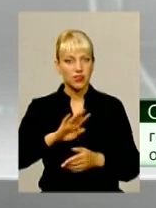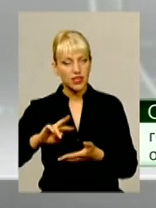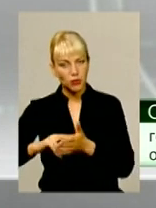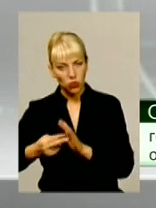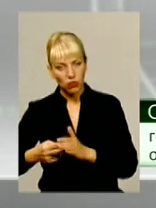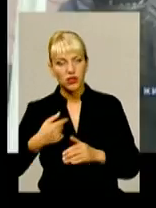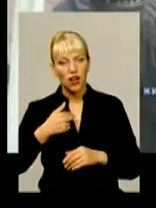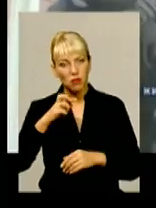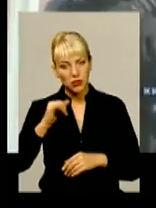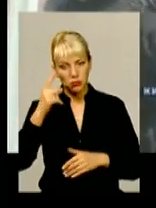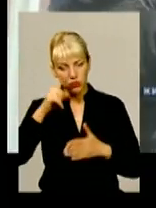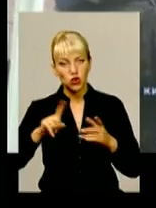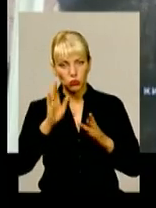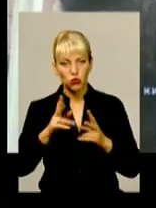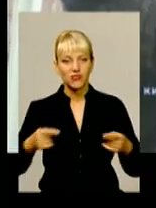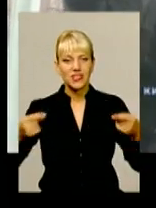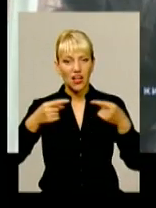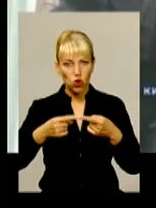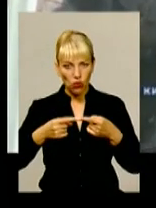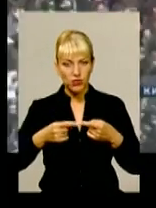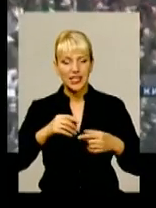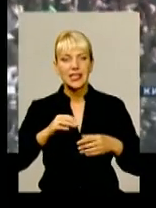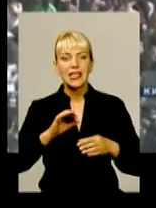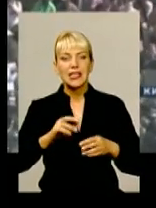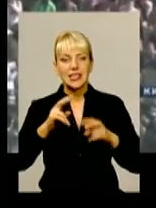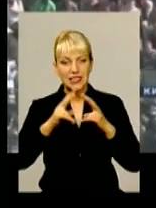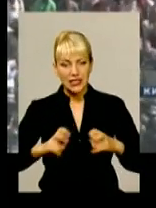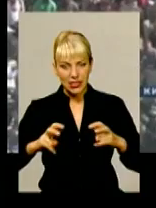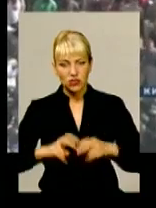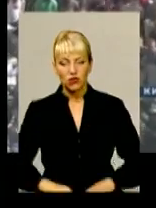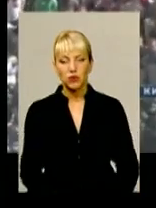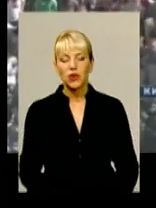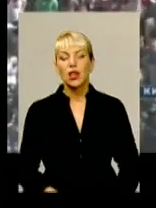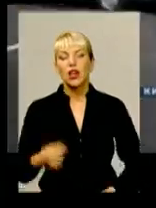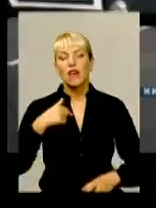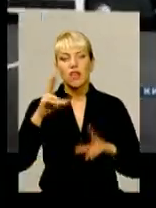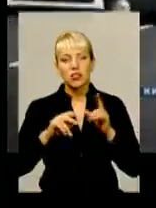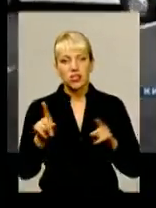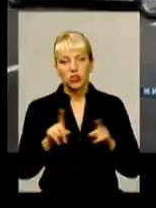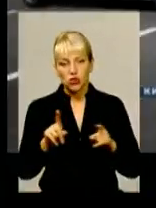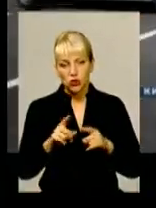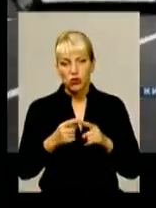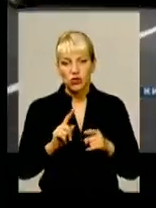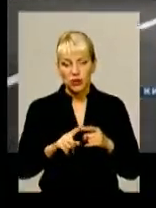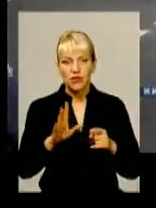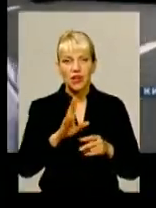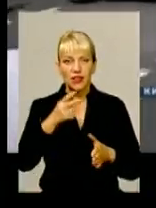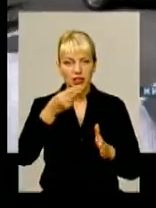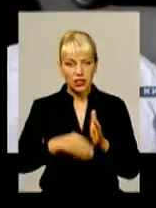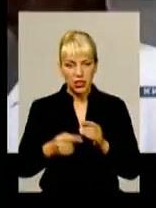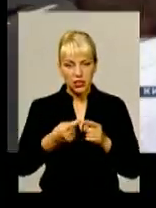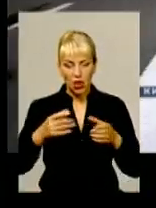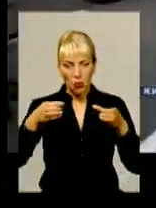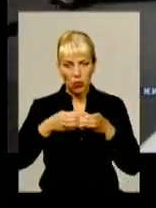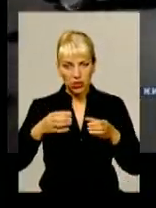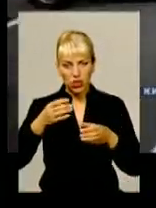мало би встановити. Лідер подільських праворадикалів каже, провокація спрямована насамперед на дискредитацію вказаної політичної сили.